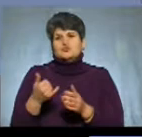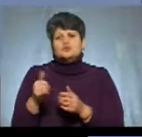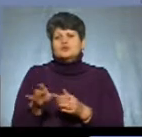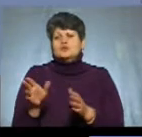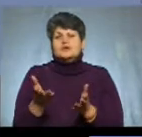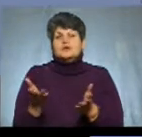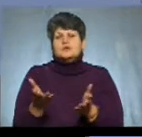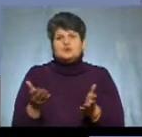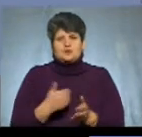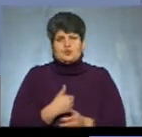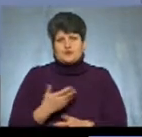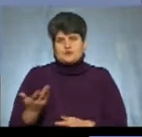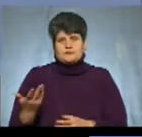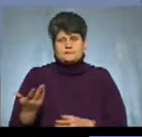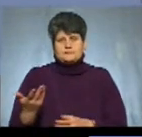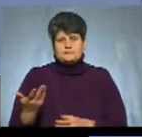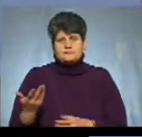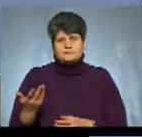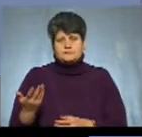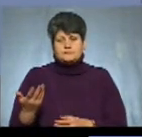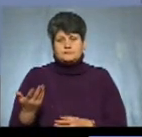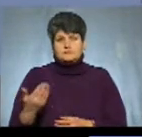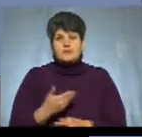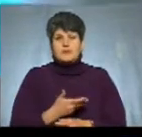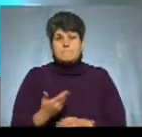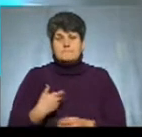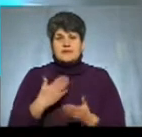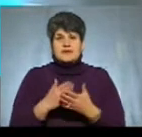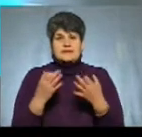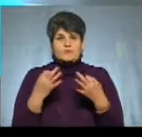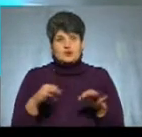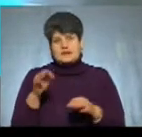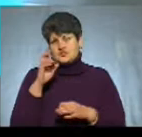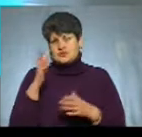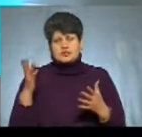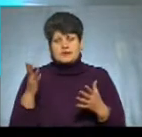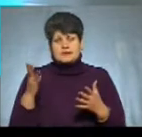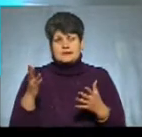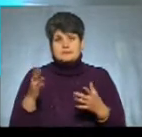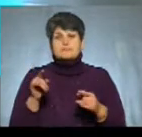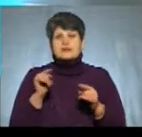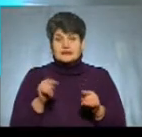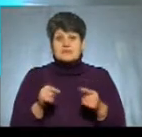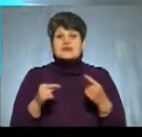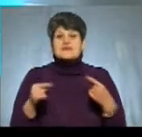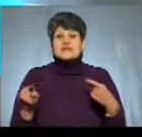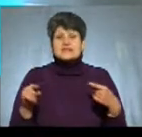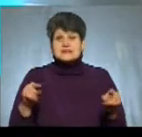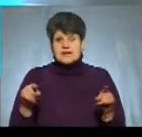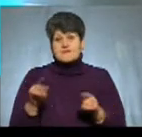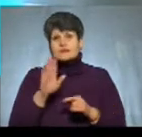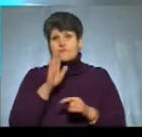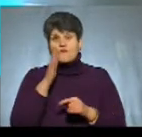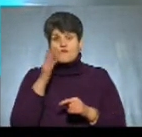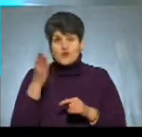хочуть. Ми є демократична держава, ми тим і відрізняємося від агресора, де